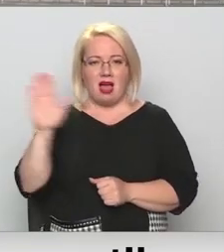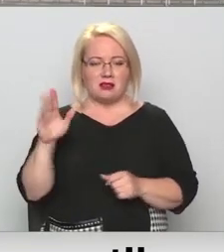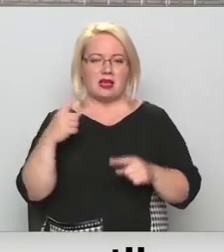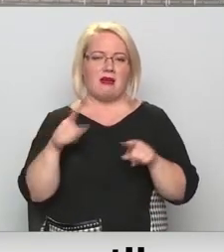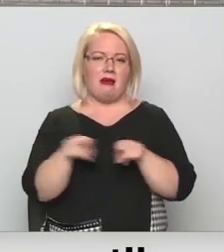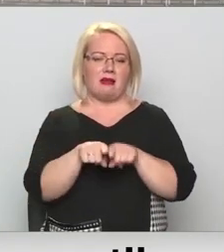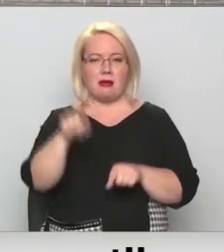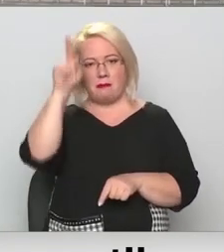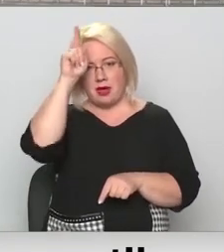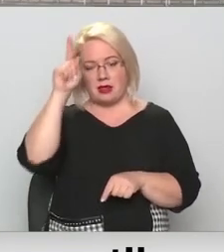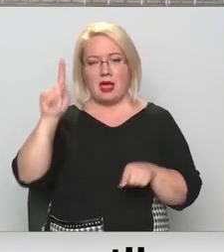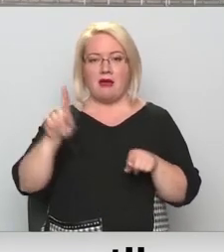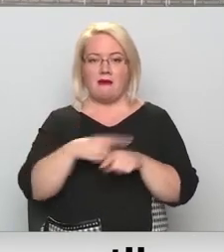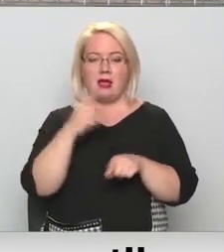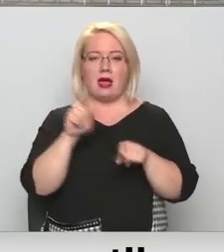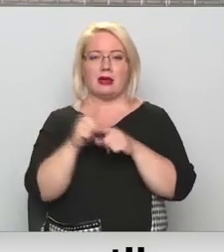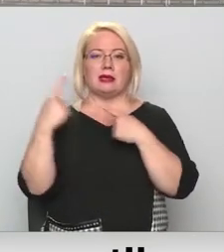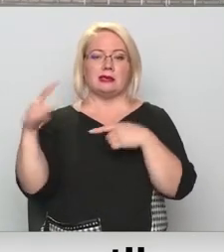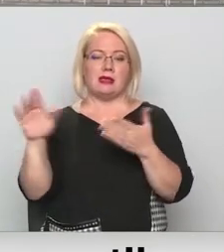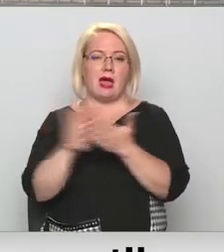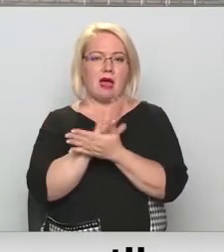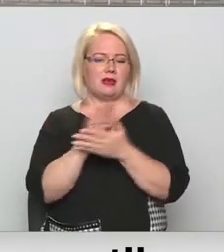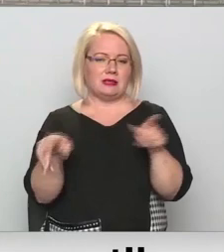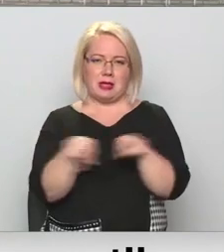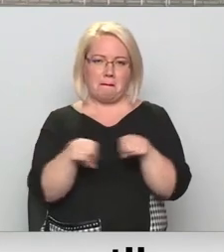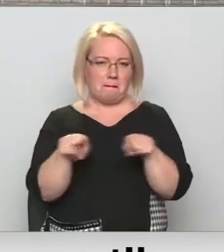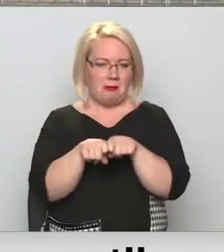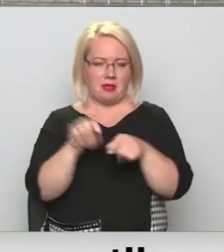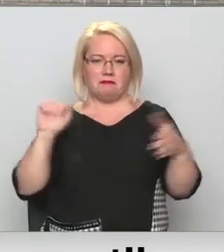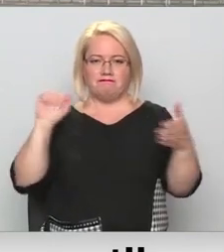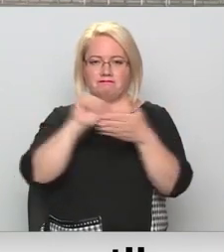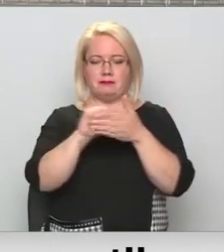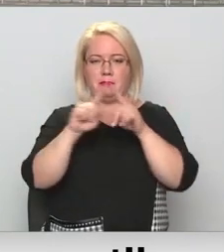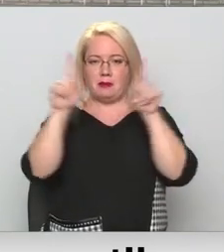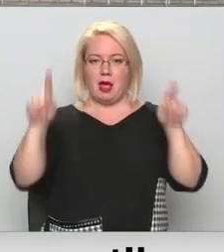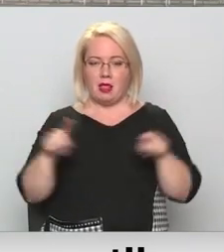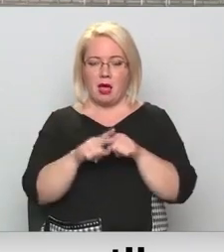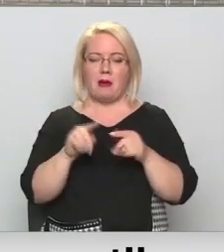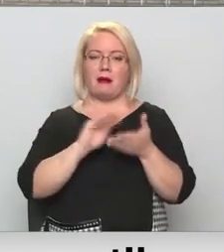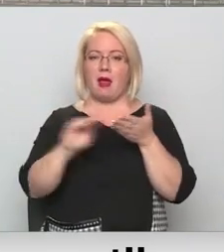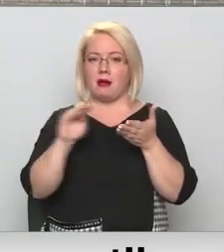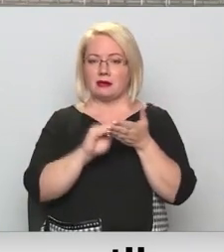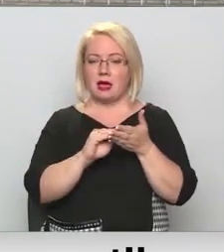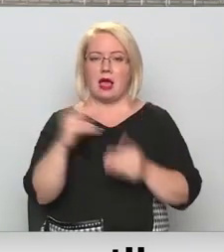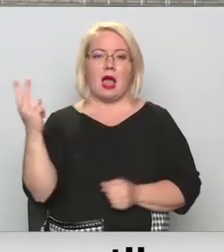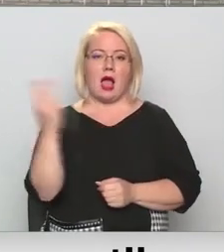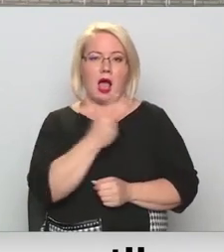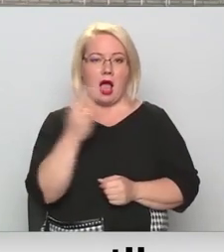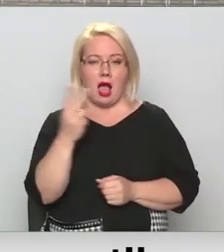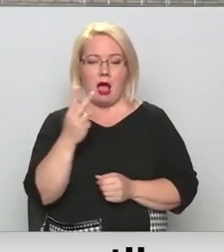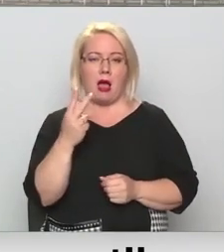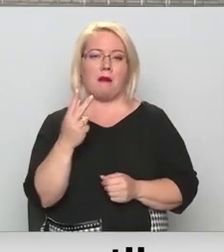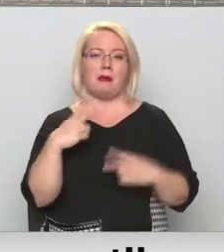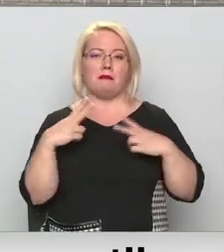Arī Die Velti ir izvēlējies līdzīgu vēlēšanu rezultātu interpretāciju rakstot, ka abi – Šulc un lašets